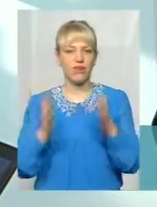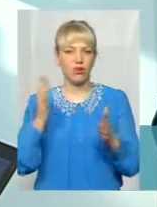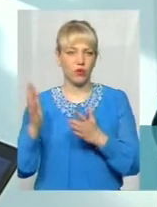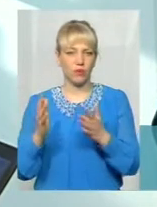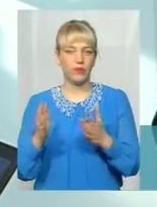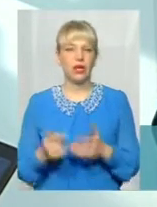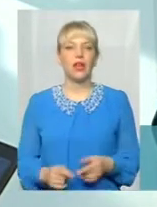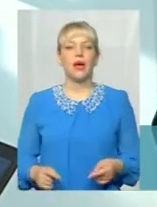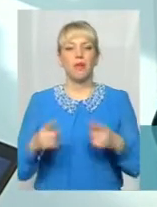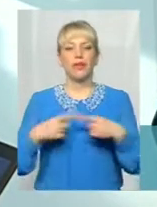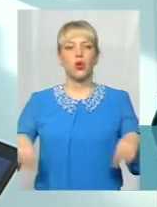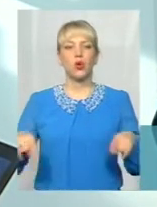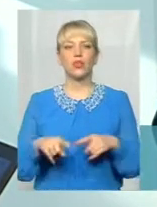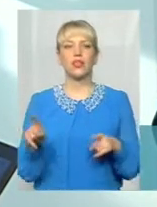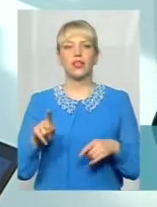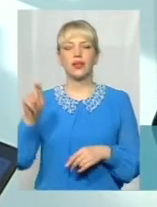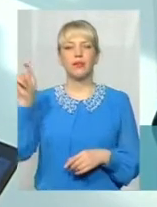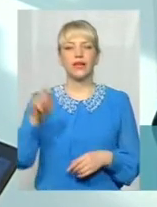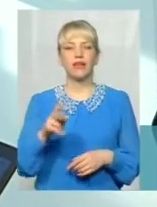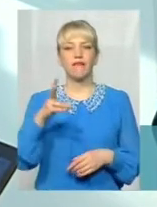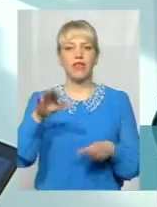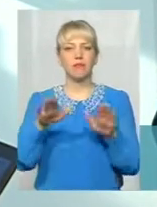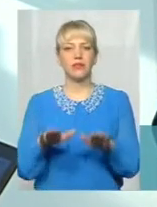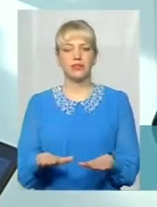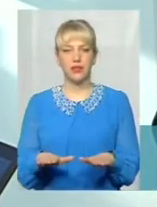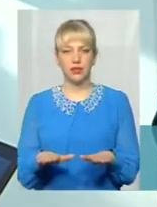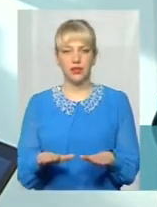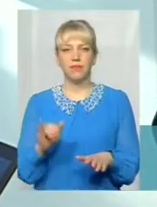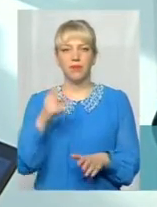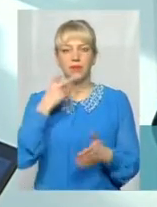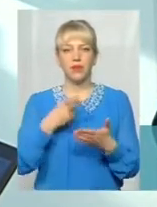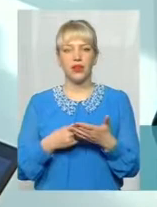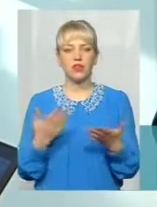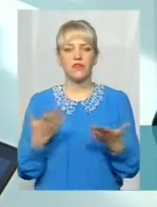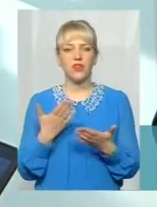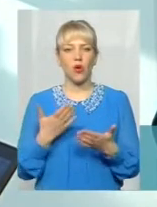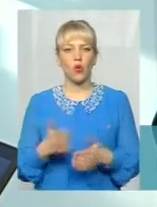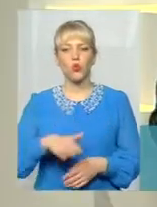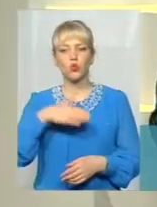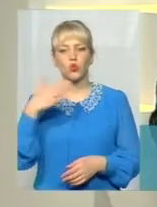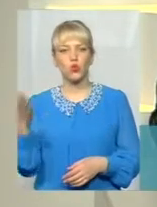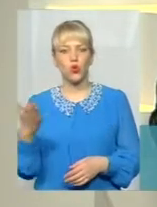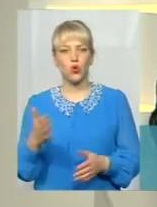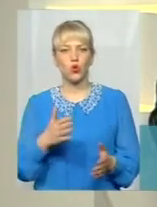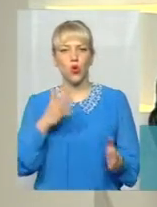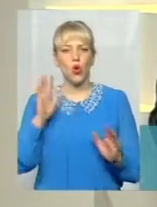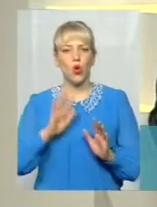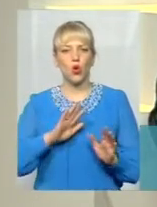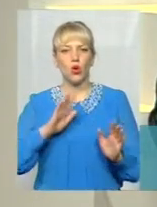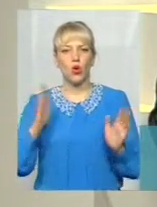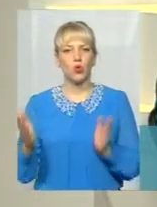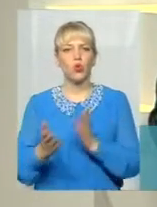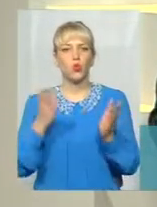Тобто підрозділ, який вже приїхав на місце і бачить, яку сторону дує вітер, в ту сторону буде розповсюджуюча пожежа. Я вже